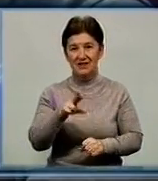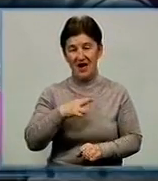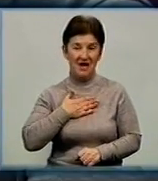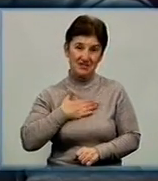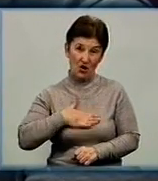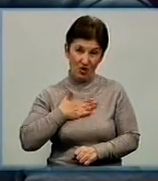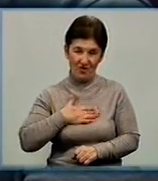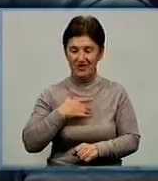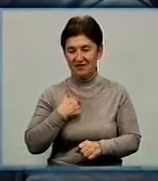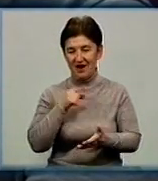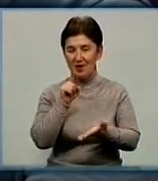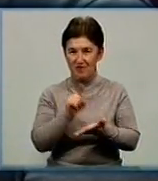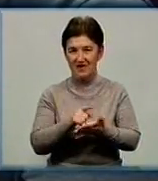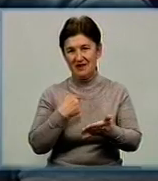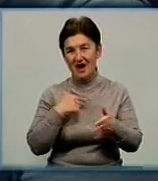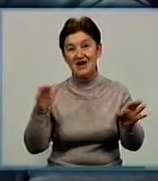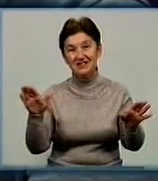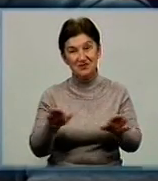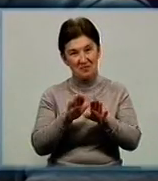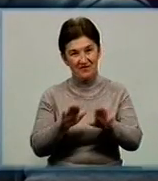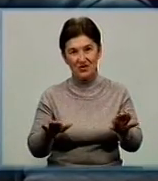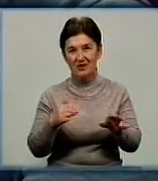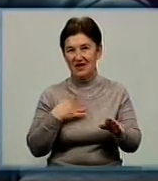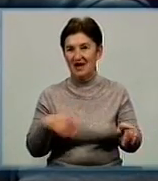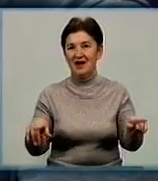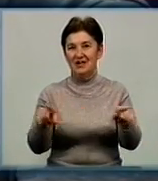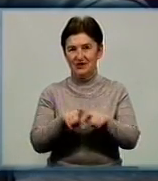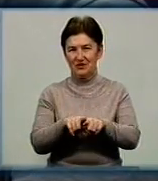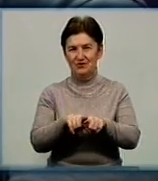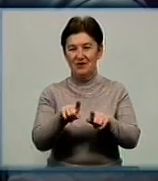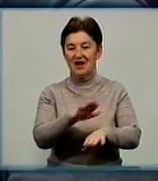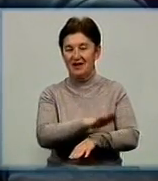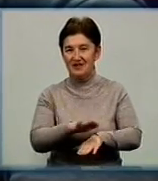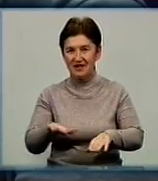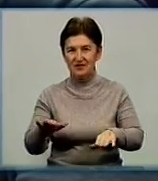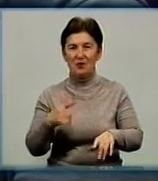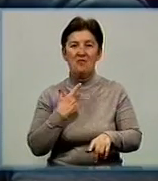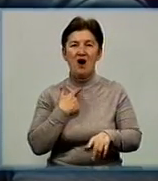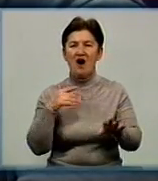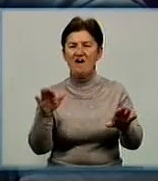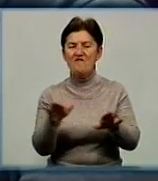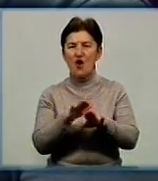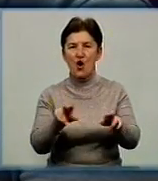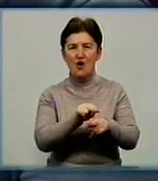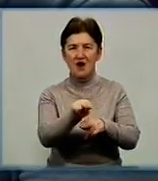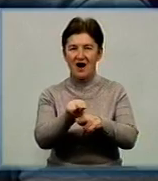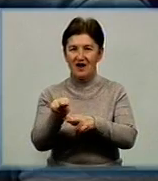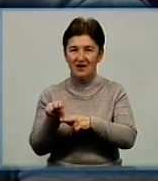я роблю те, що я повинен, я співаю. Тут також я люблю, викладаю дітям вокал, саме волонтер з вокалу.